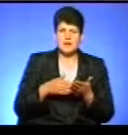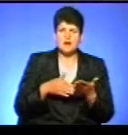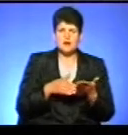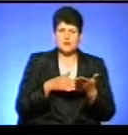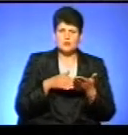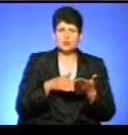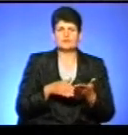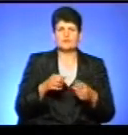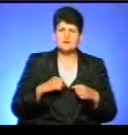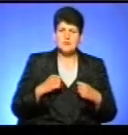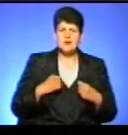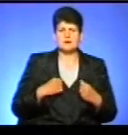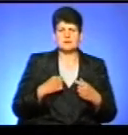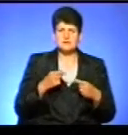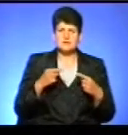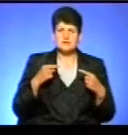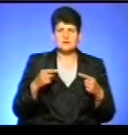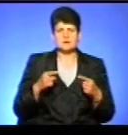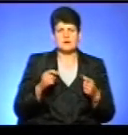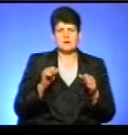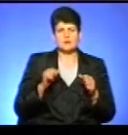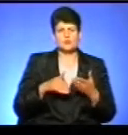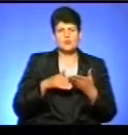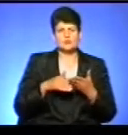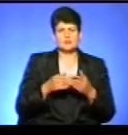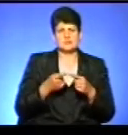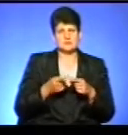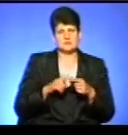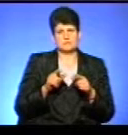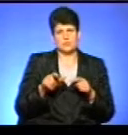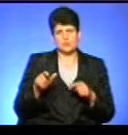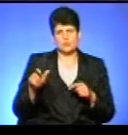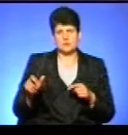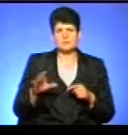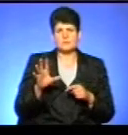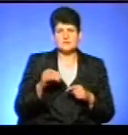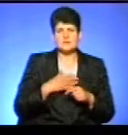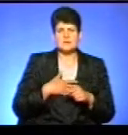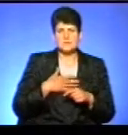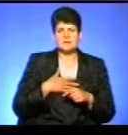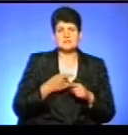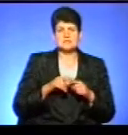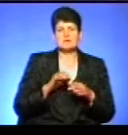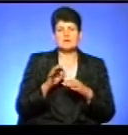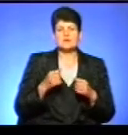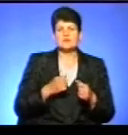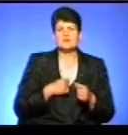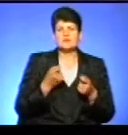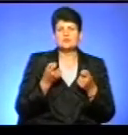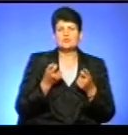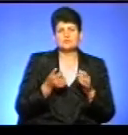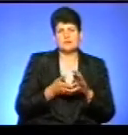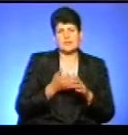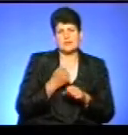намагається всіма способами, тобто як можна допомогти таким категоріям людям. Ми всі вболівали теж за цей проєкт, але, на жаль, вони чуть-чуть